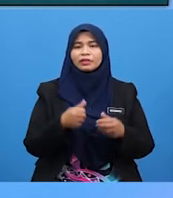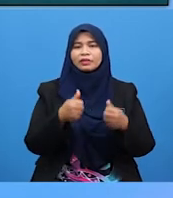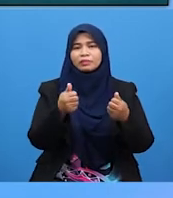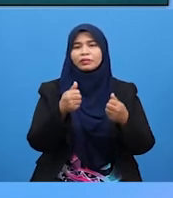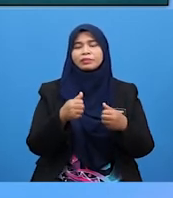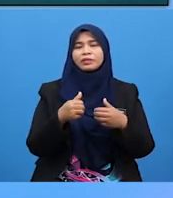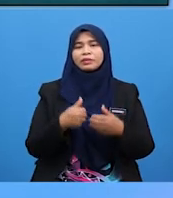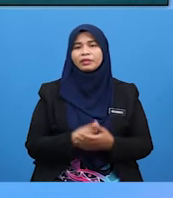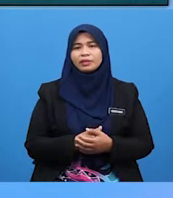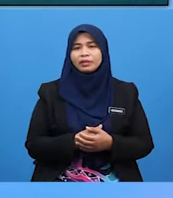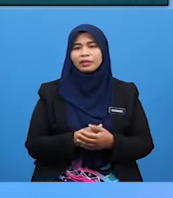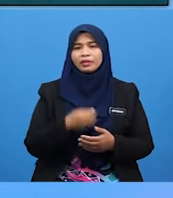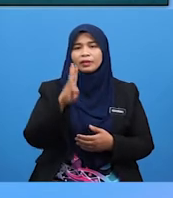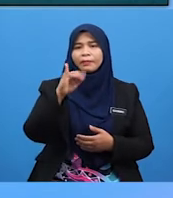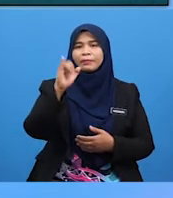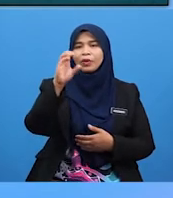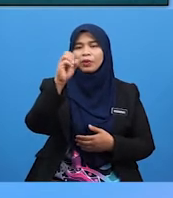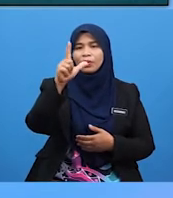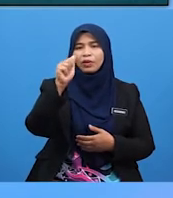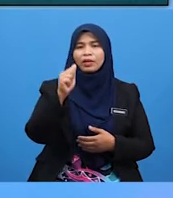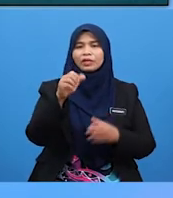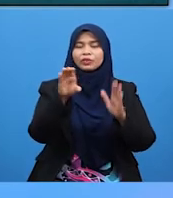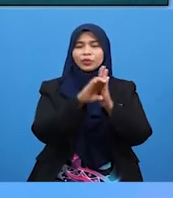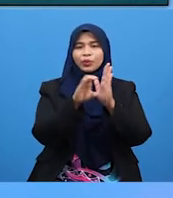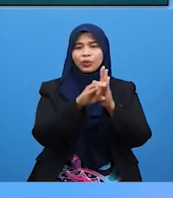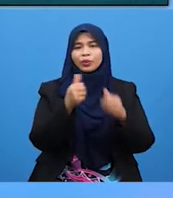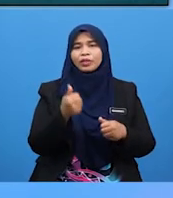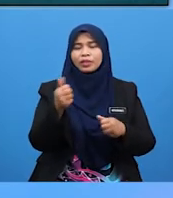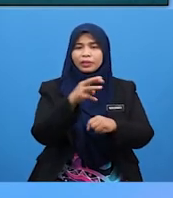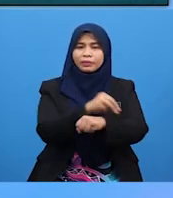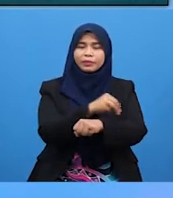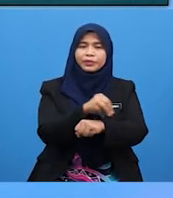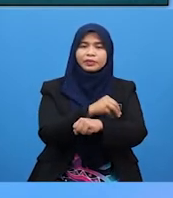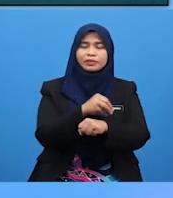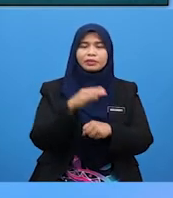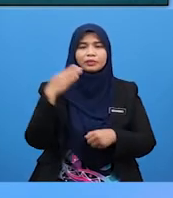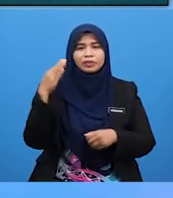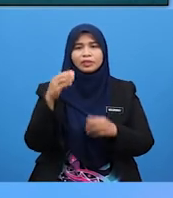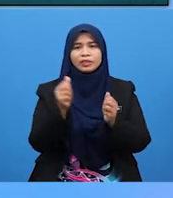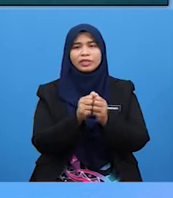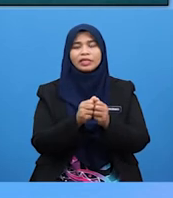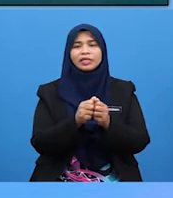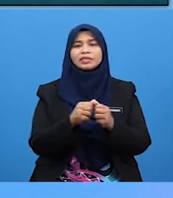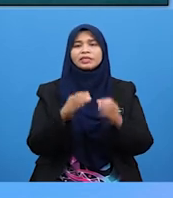memang hebat. Biola adalah Contoh alat muzik Yang dibunyikan Dengan cara Gesekan.